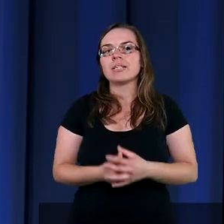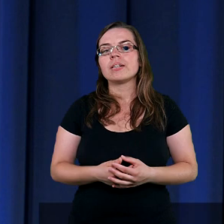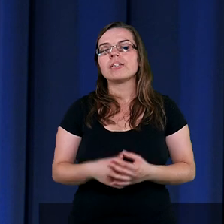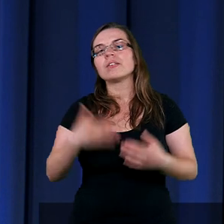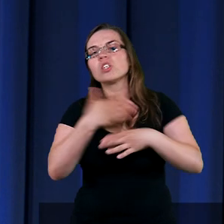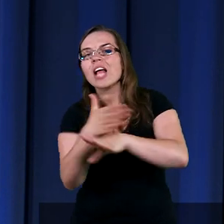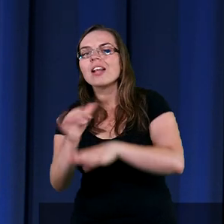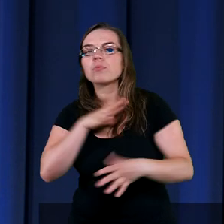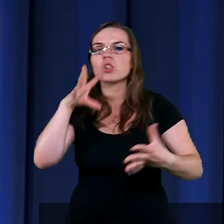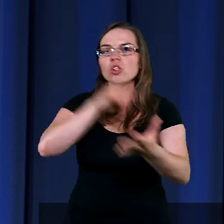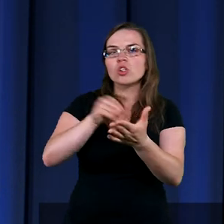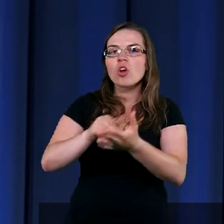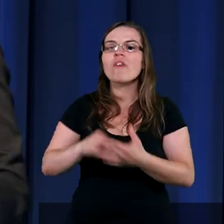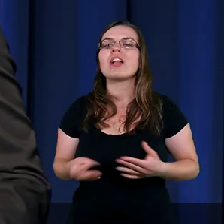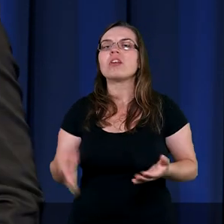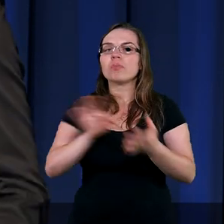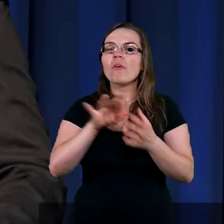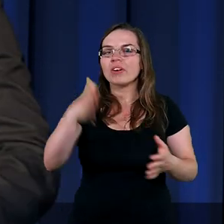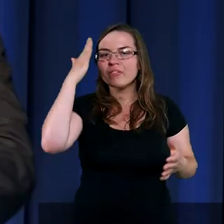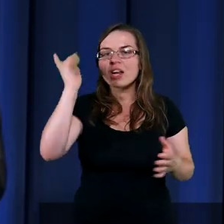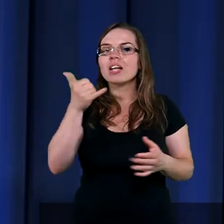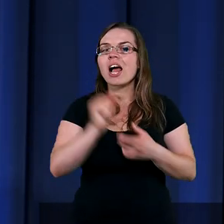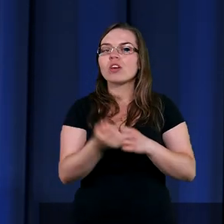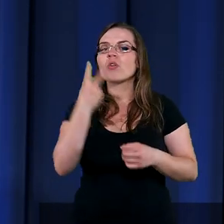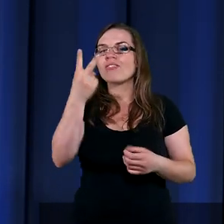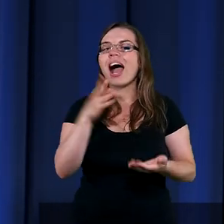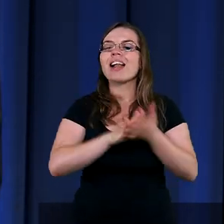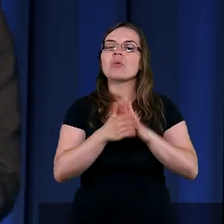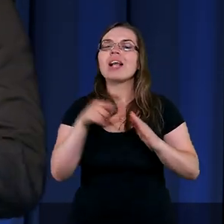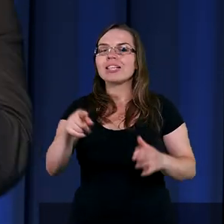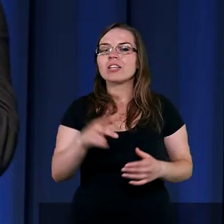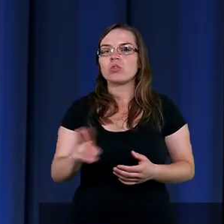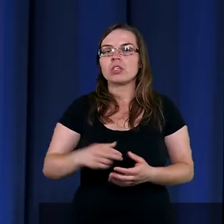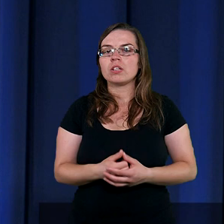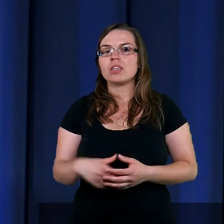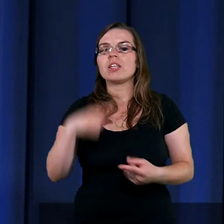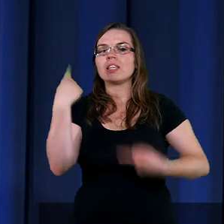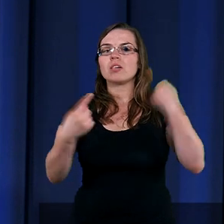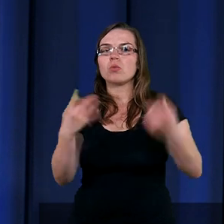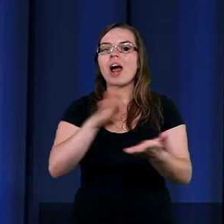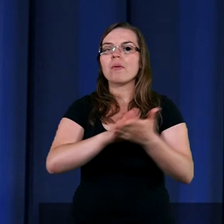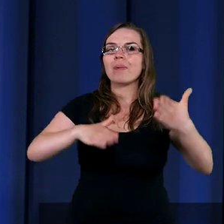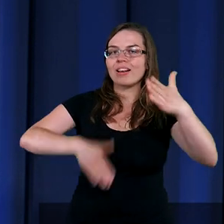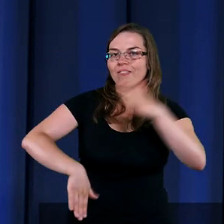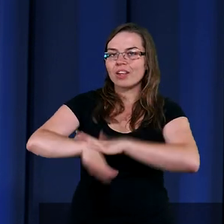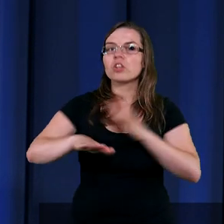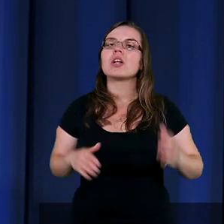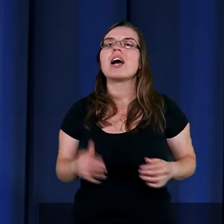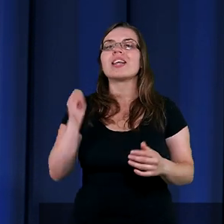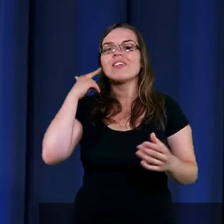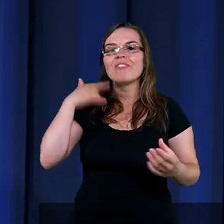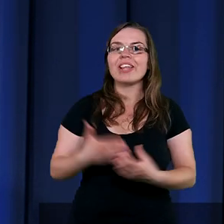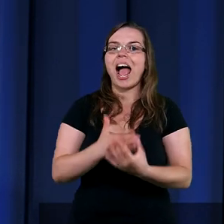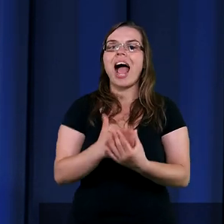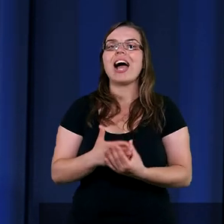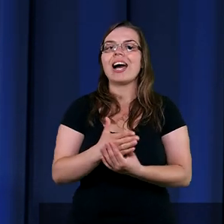dzielimy się doświadczeniami. Mówię, to przecież to musiał być cud. Jakie są dwa składniki cudu? Sytuacja bez wyjścia i wiara.